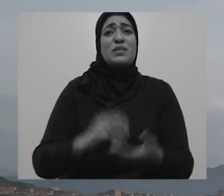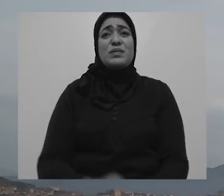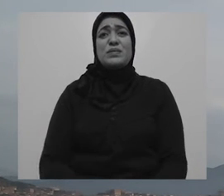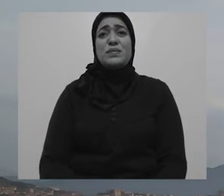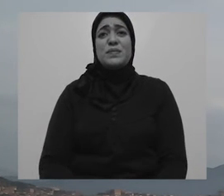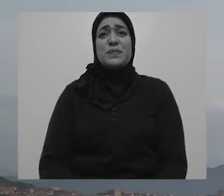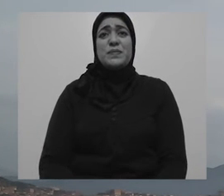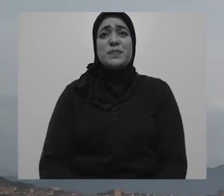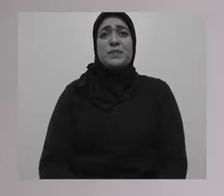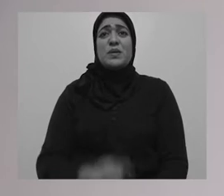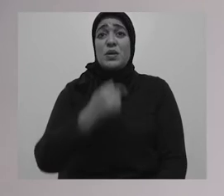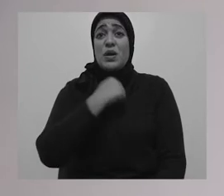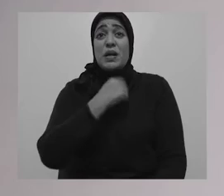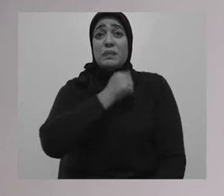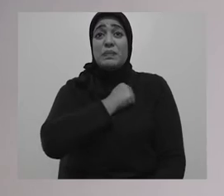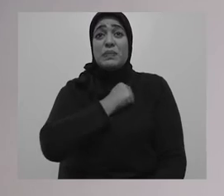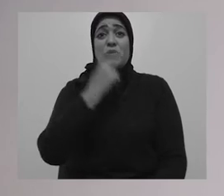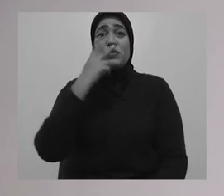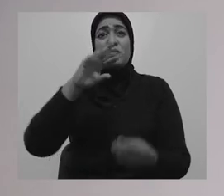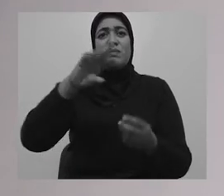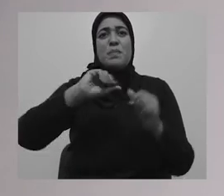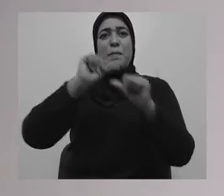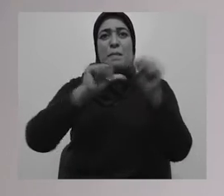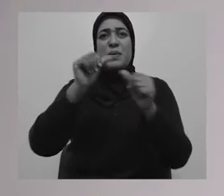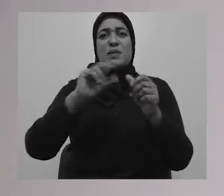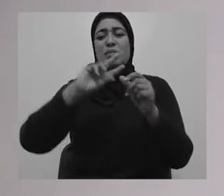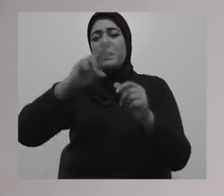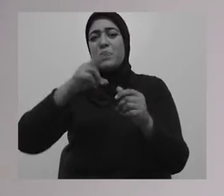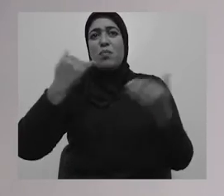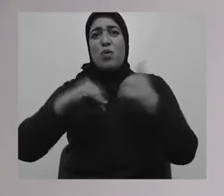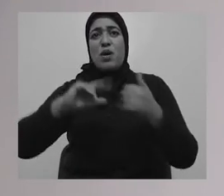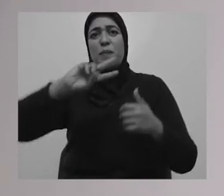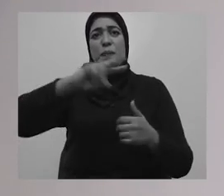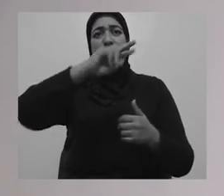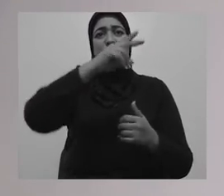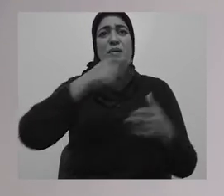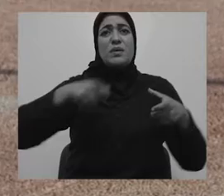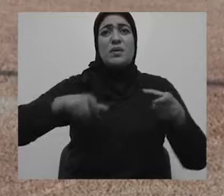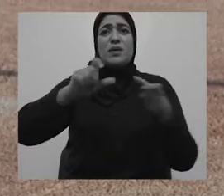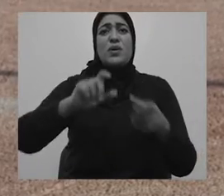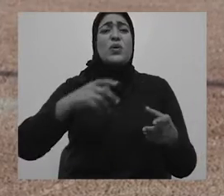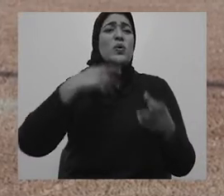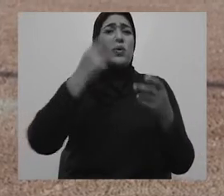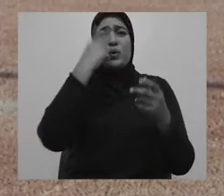le grand problème chez nous. Donc, officiellement, les enquêteurs aussi rencontrent ces problèmes-là.